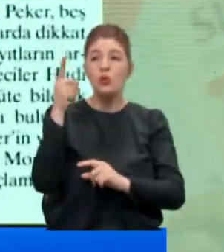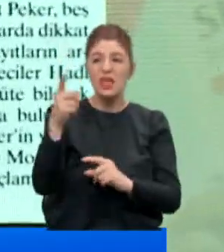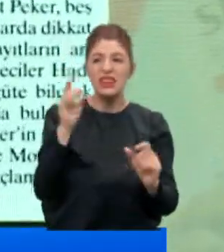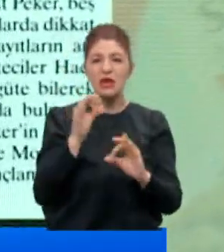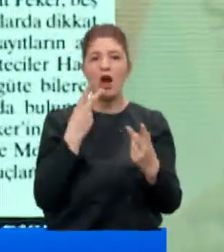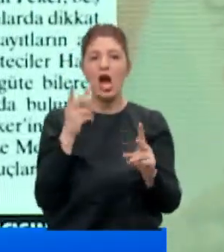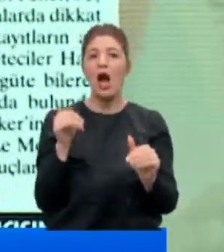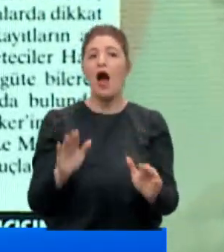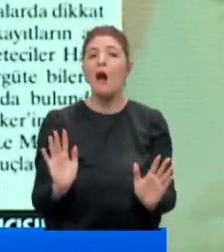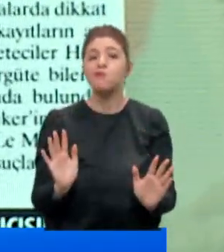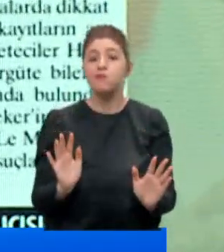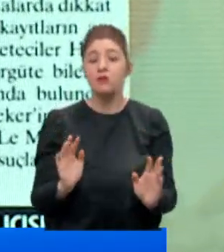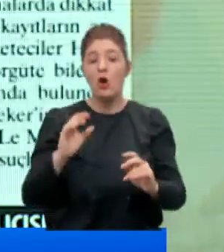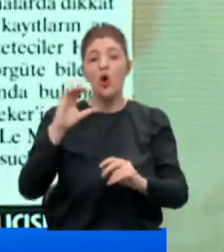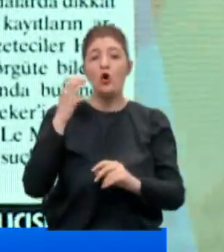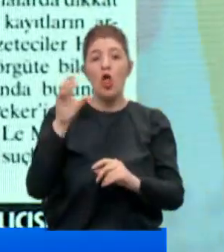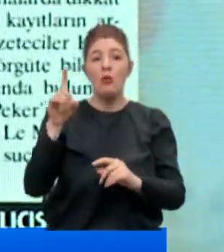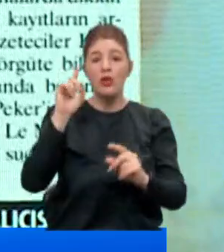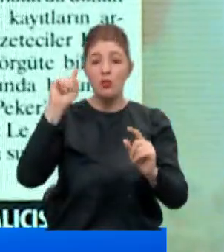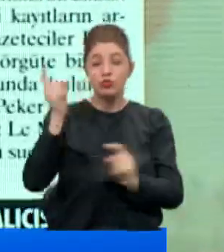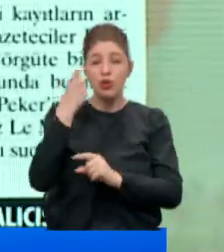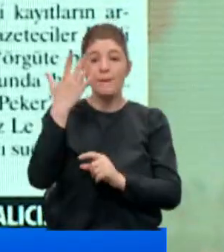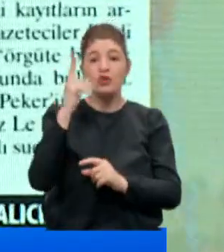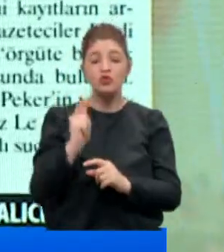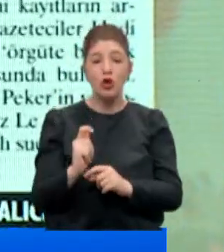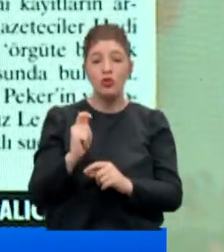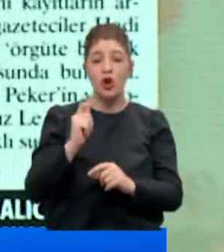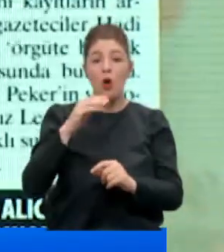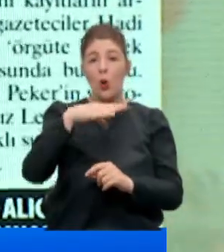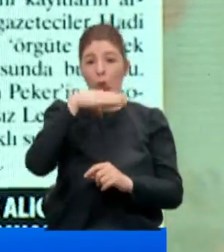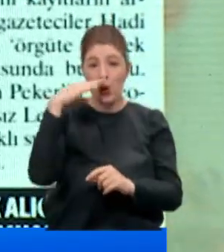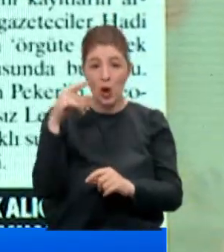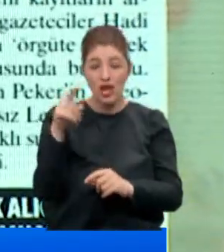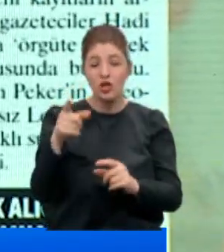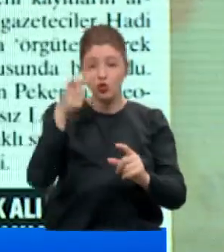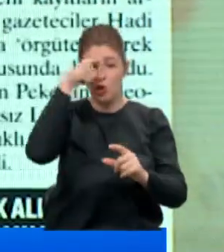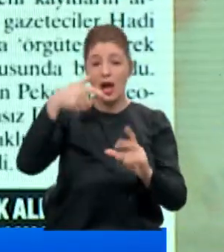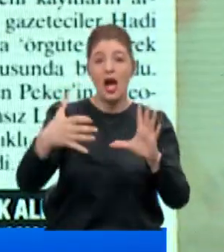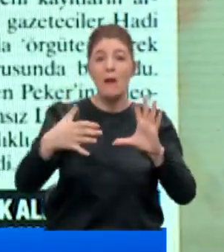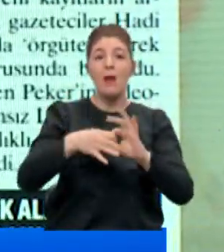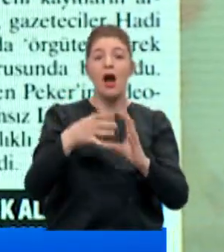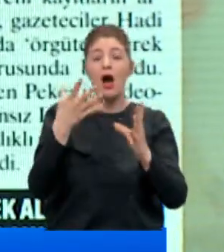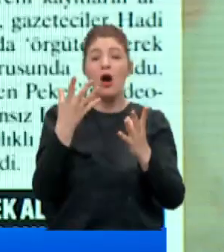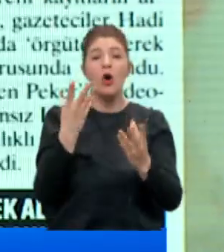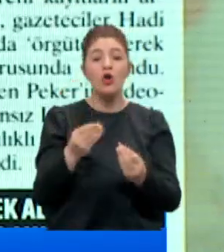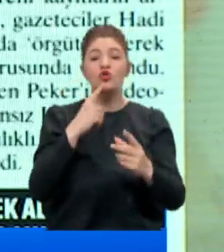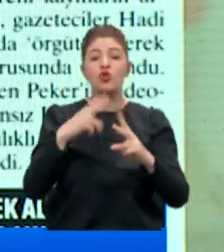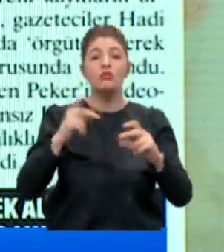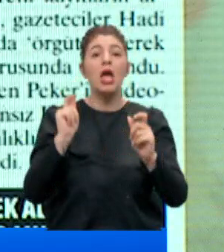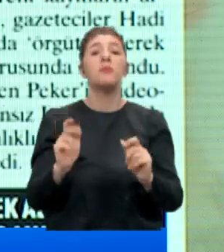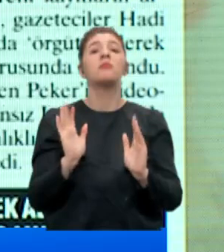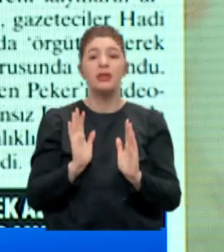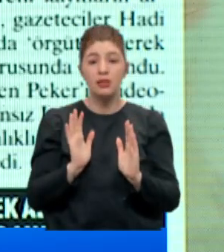açıklama gelmedi. Kolombiya'da ele geçirilen 5 ton kokainin Türkiye'deki bağlantılarına ilişkinde soruşturma başlatılmadı.